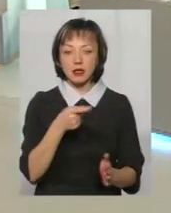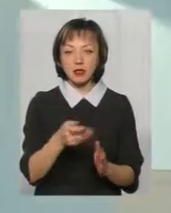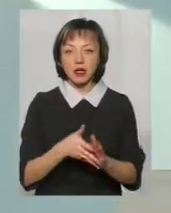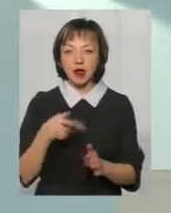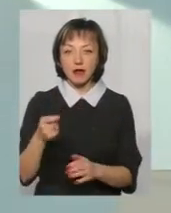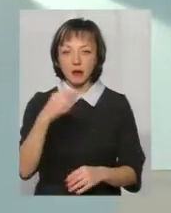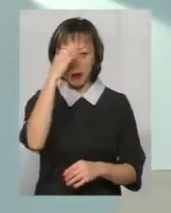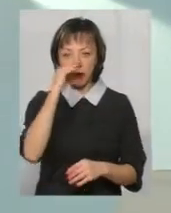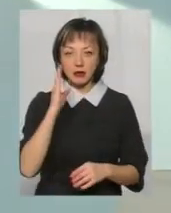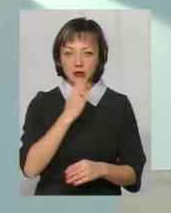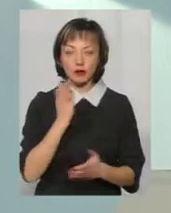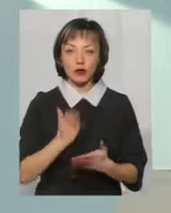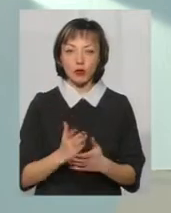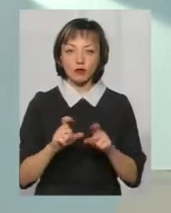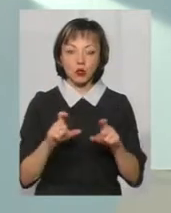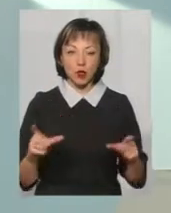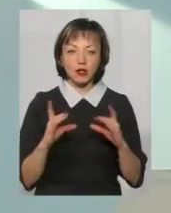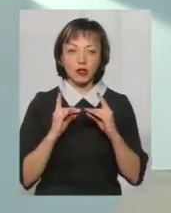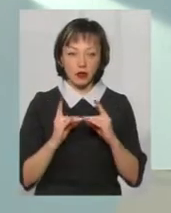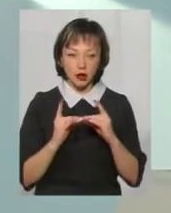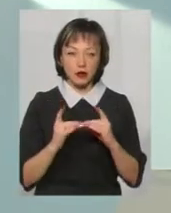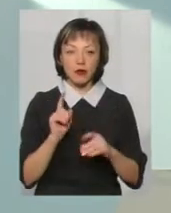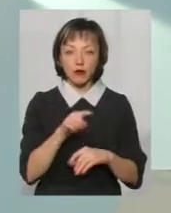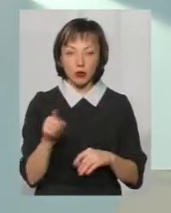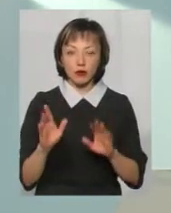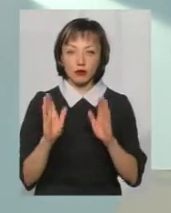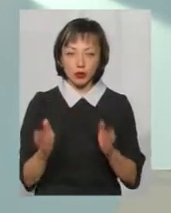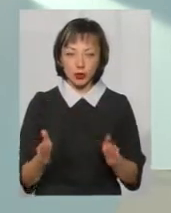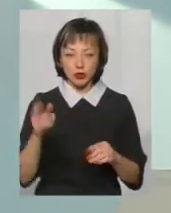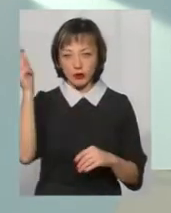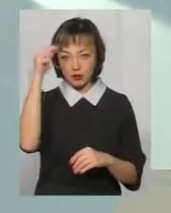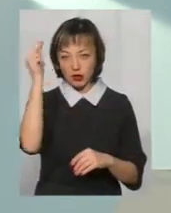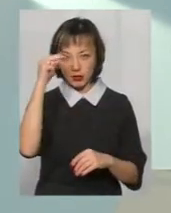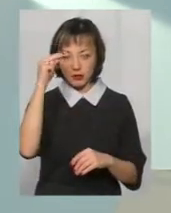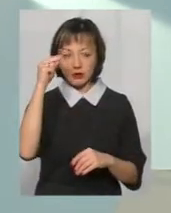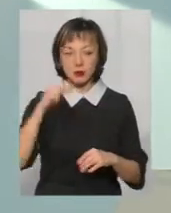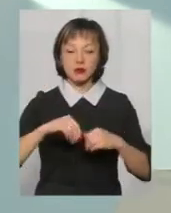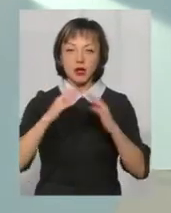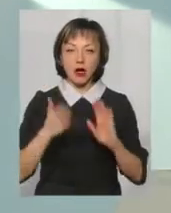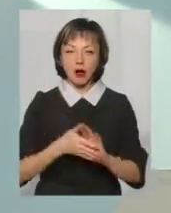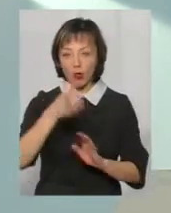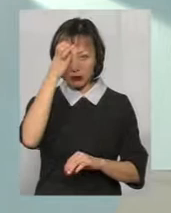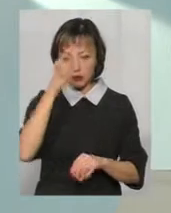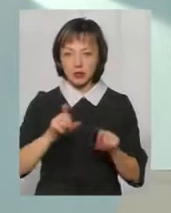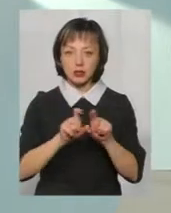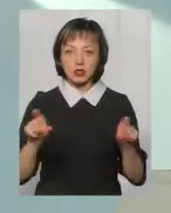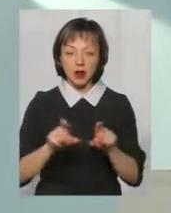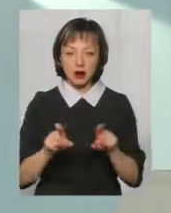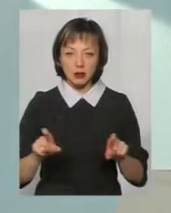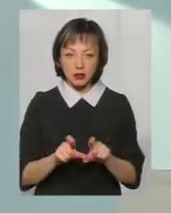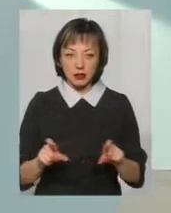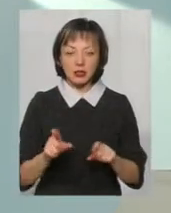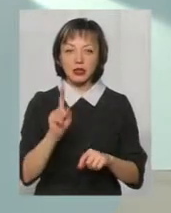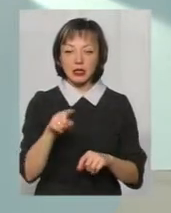батьків знаходяться в школах і інтернатах, вони будуть навчатися в загальноосвітніх закладах